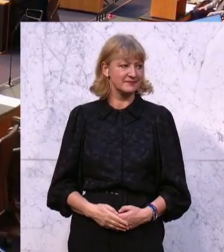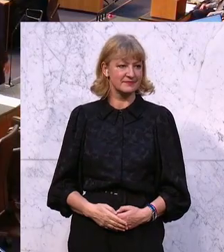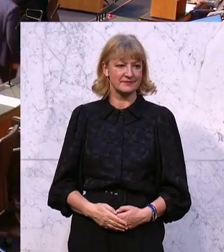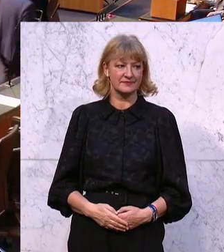Justizministerin.